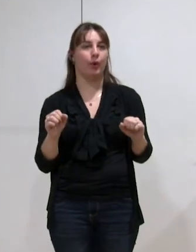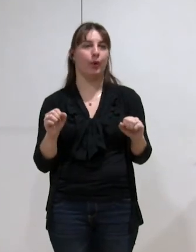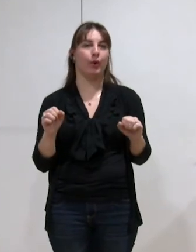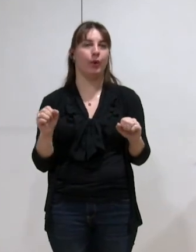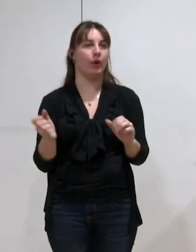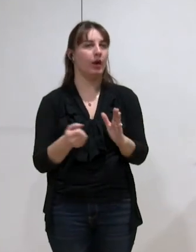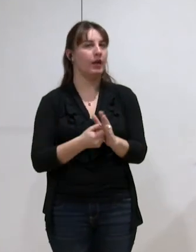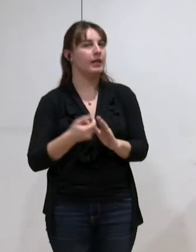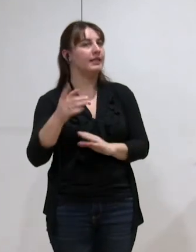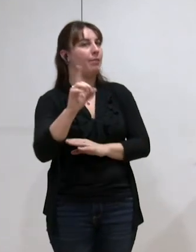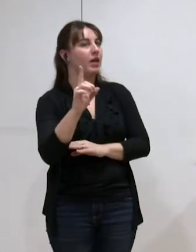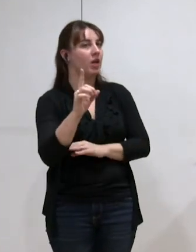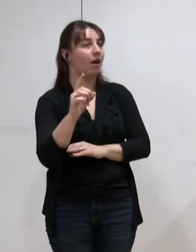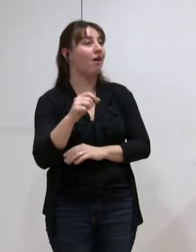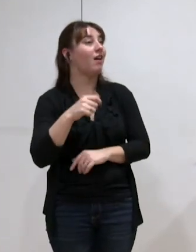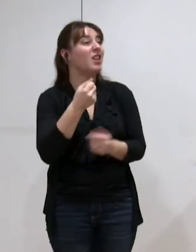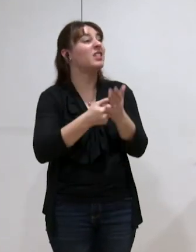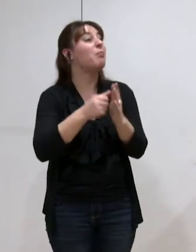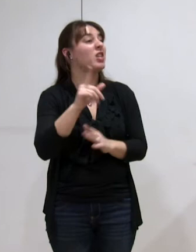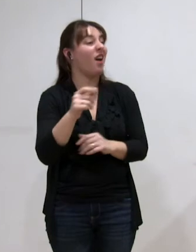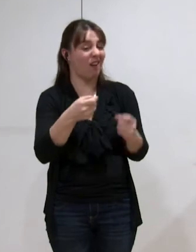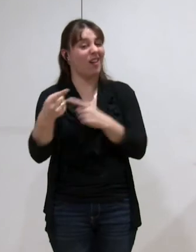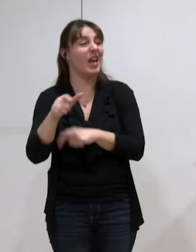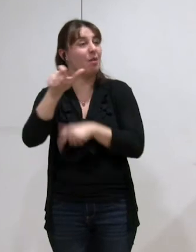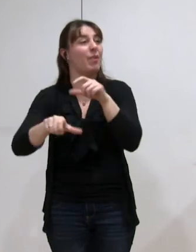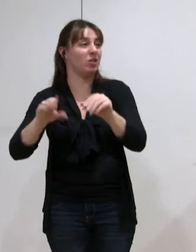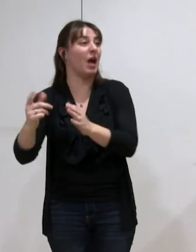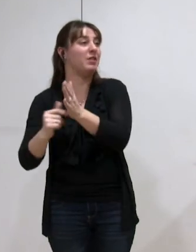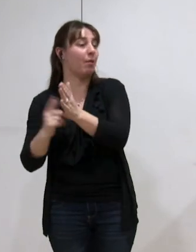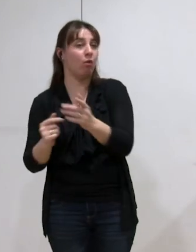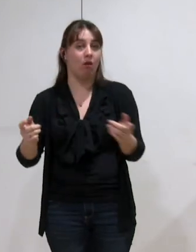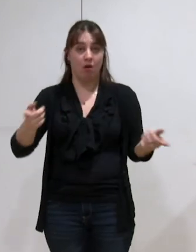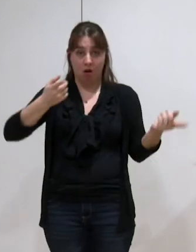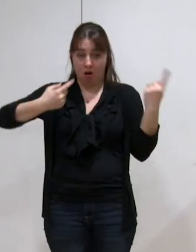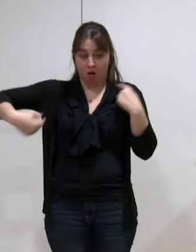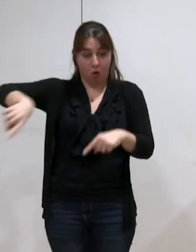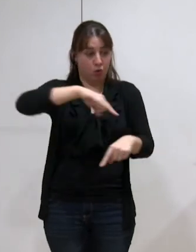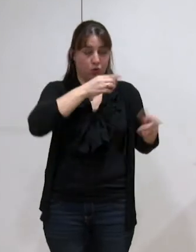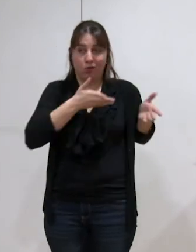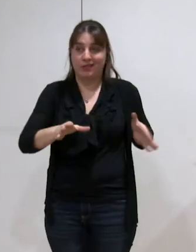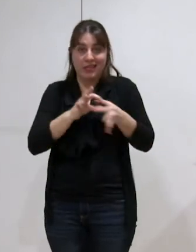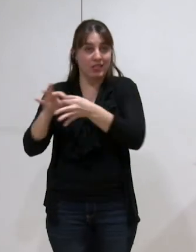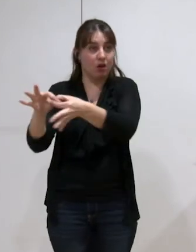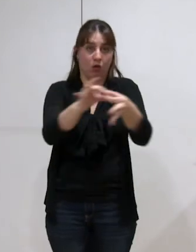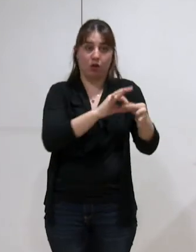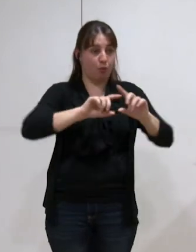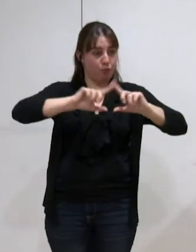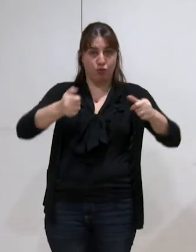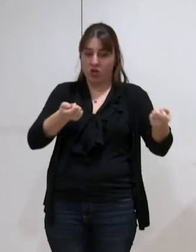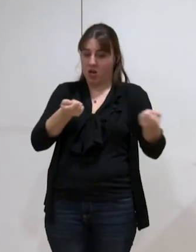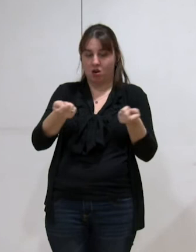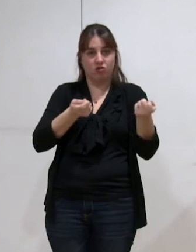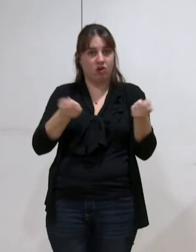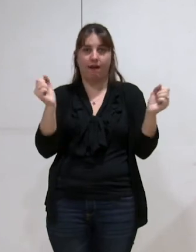ramènent des recettes.'est contribuable qui paye. C'est nous tous qui avons décidé en fait de gérer tous ensemble des budgets parce que